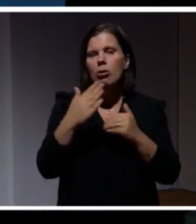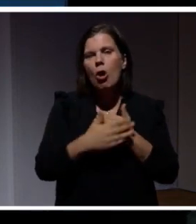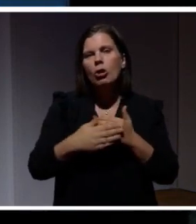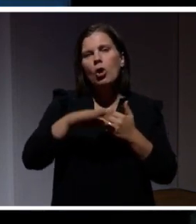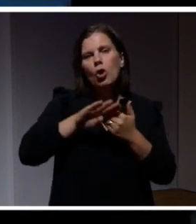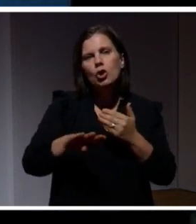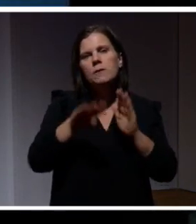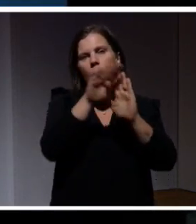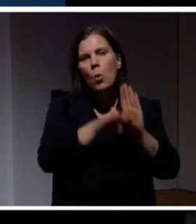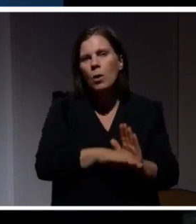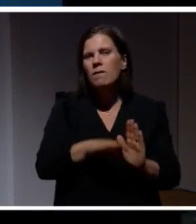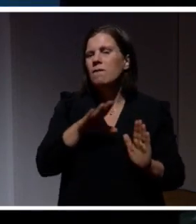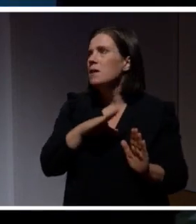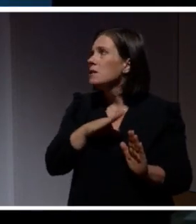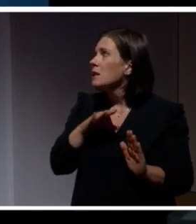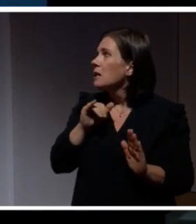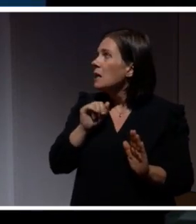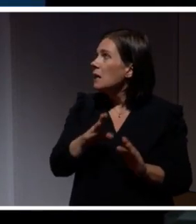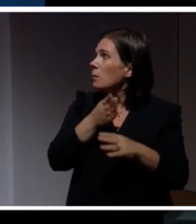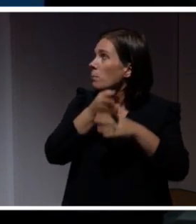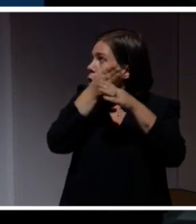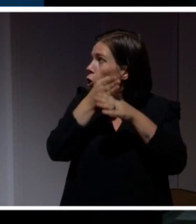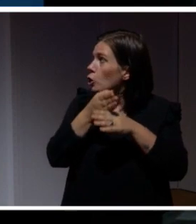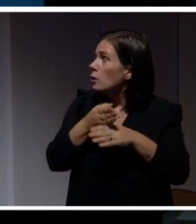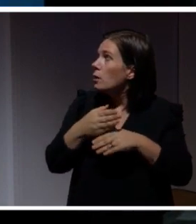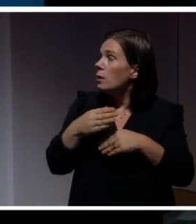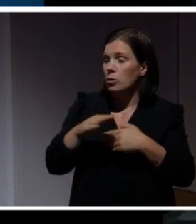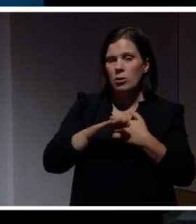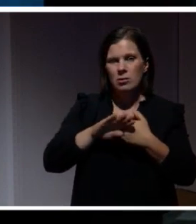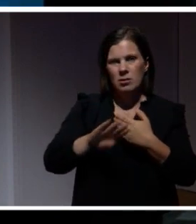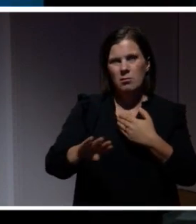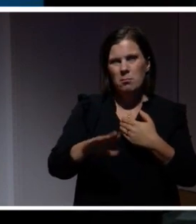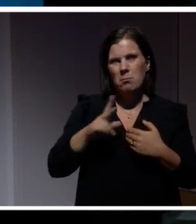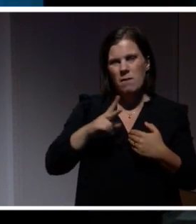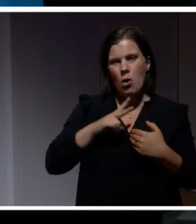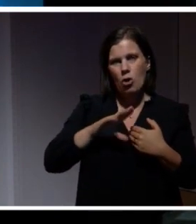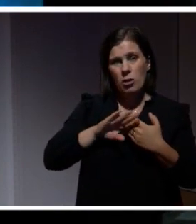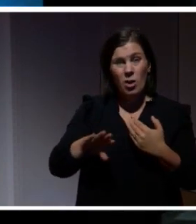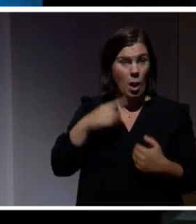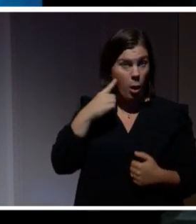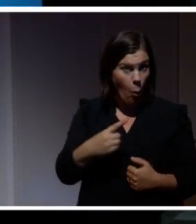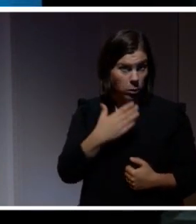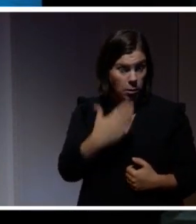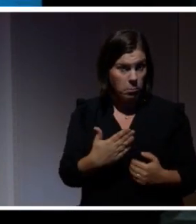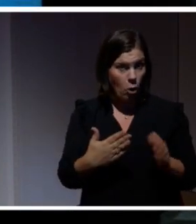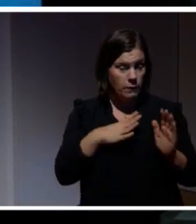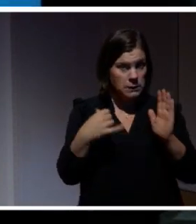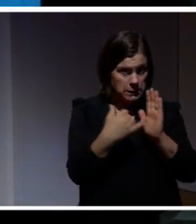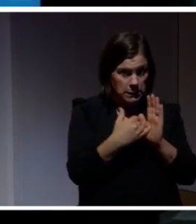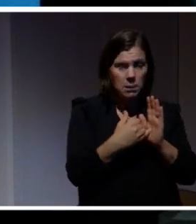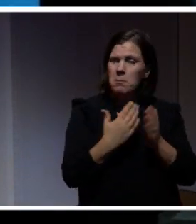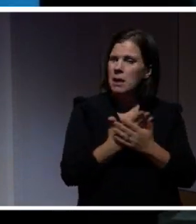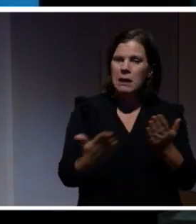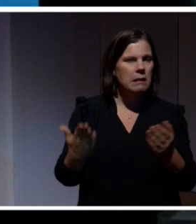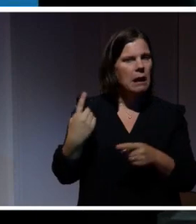I dataskyddsförordningen så heter det inbyggd integritet eller privacy by design. Och det här är någonting som låter väldigt bra men det visar sig att det